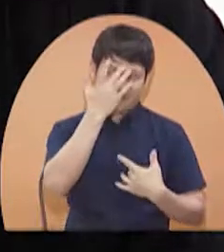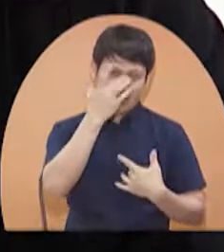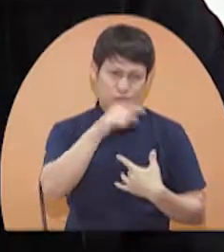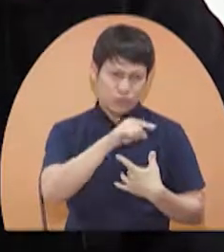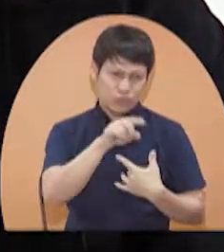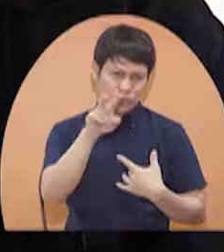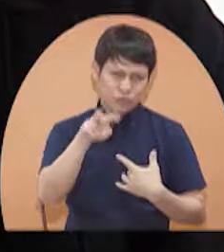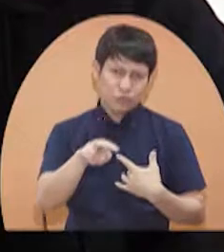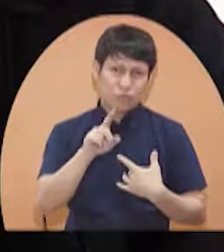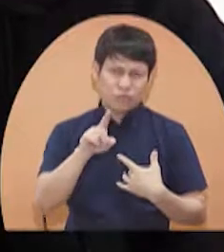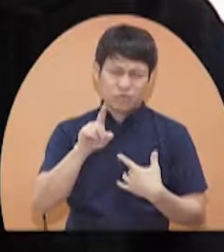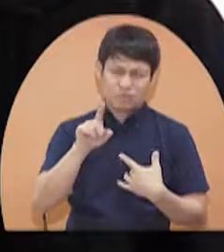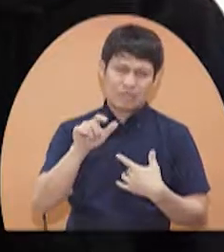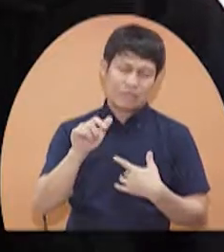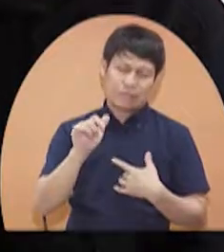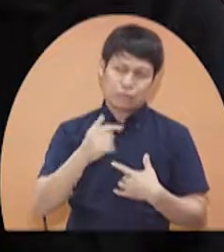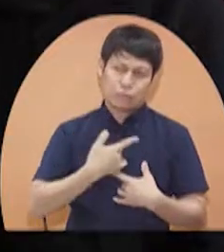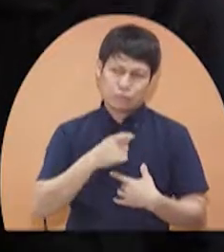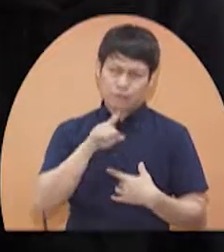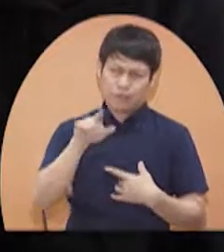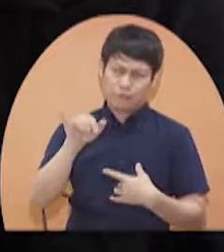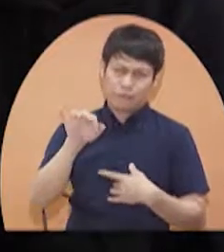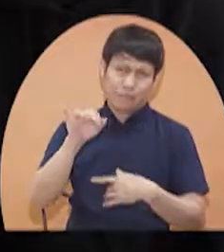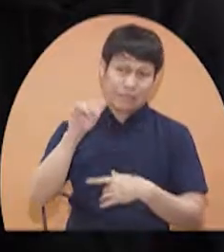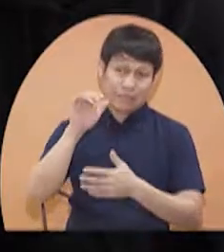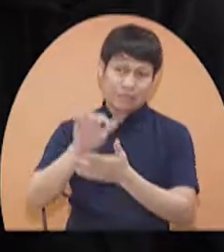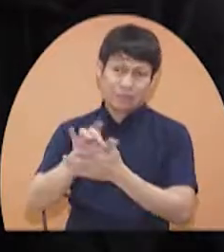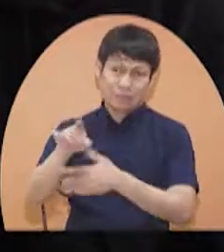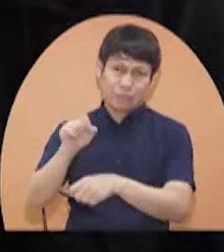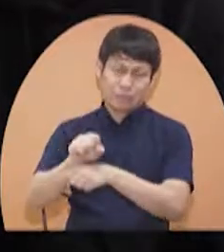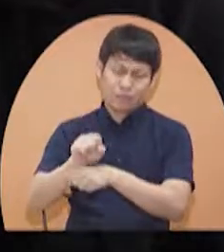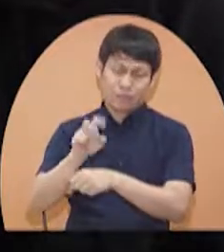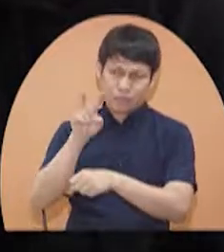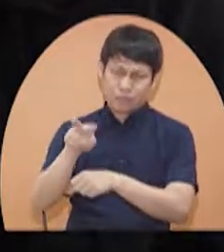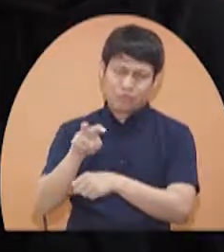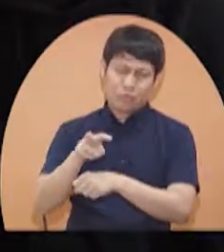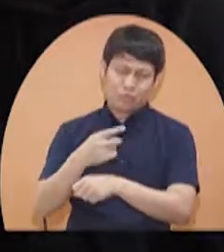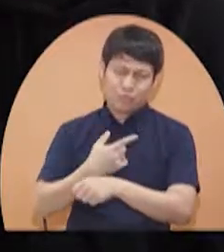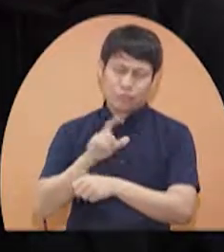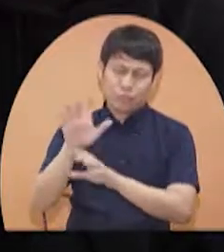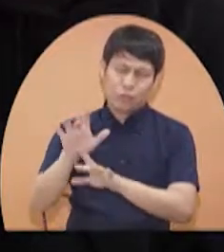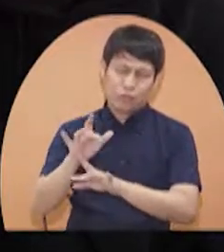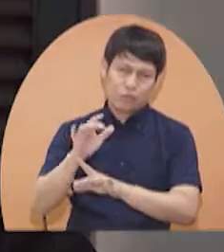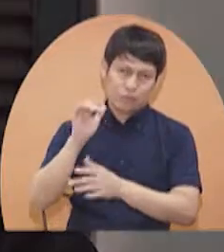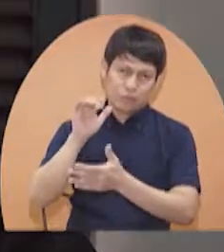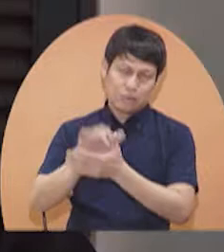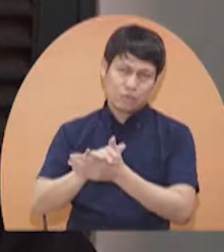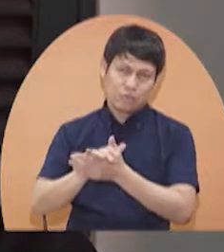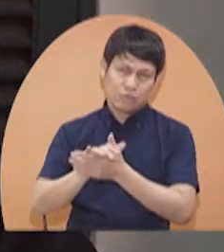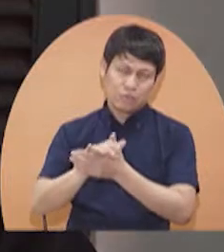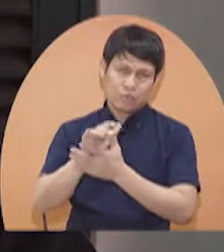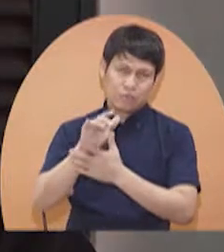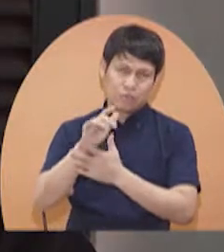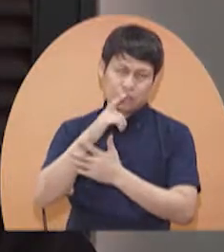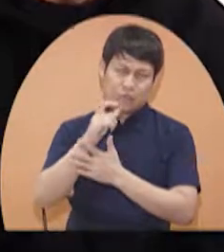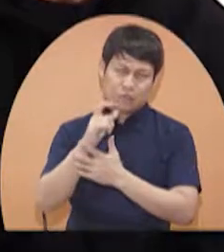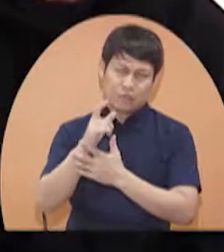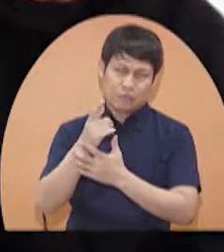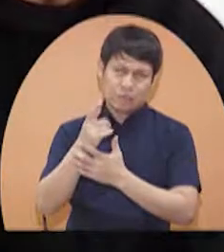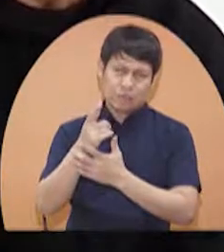kay Rodson ang makikita ang kanyang asawa na nahihirapan sa kanyang kalagayan. Nakawa ako sa misis ko eh.